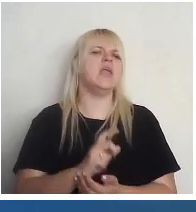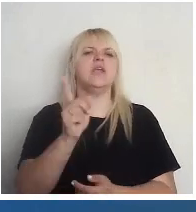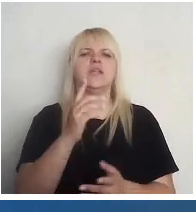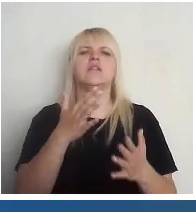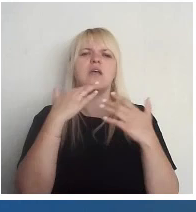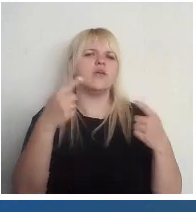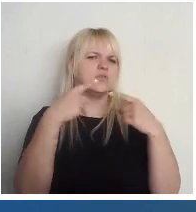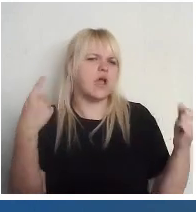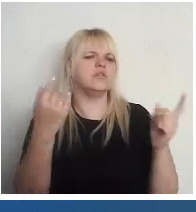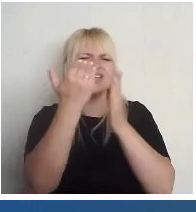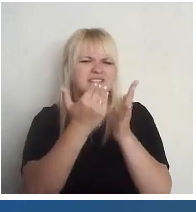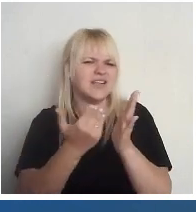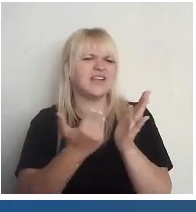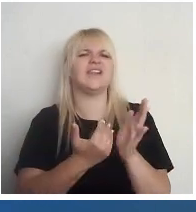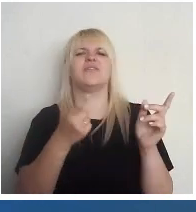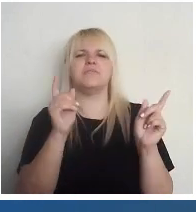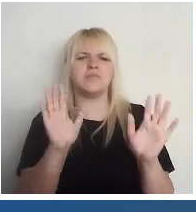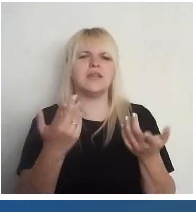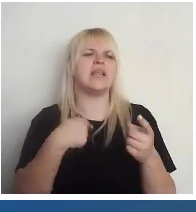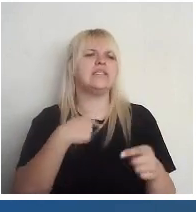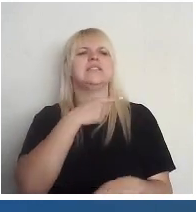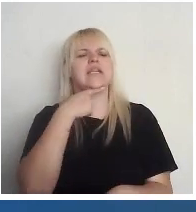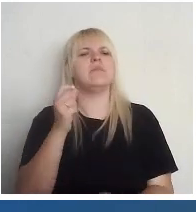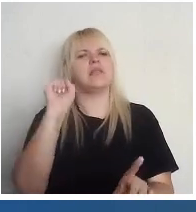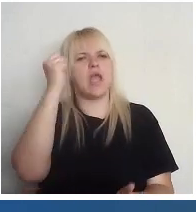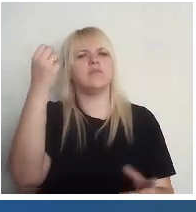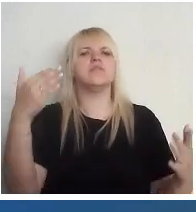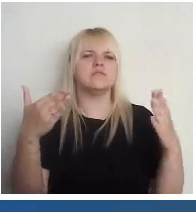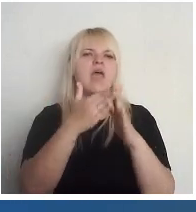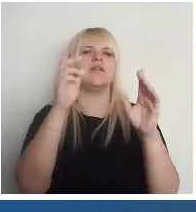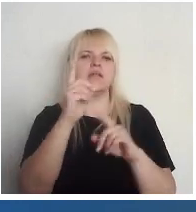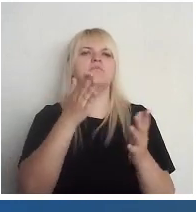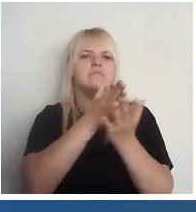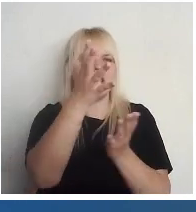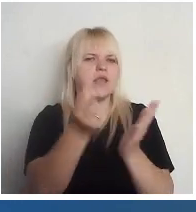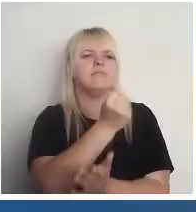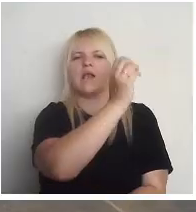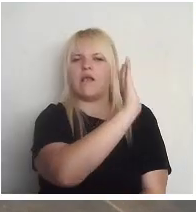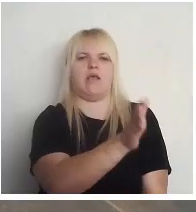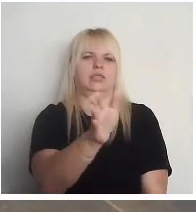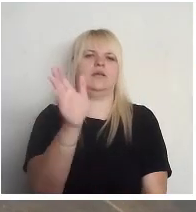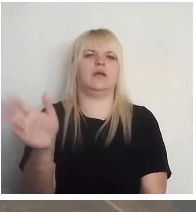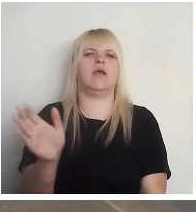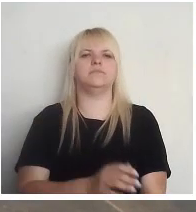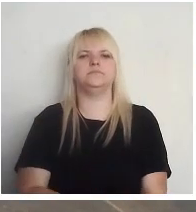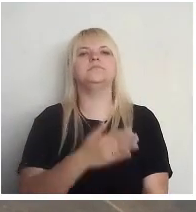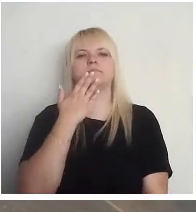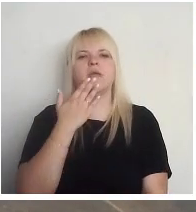kritēriju, un tas arī sarežģies jautājumus, bet es gribētu, lai šie demokratijas svētki ir pieejami tik vienam. Paldies.